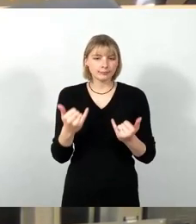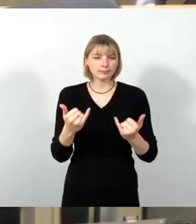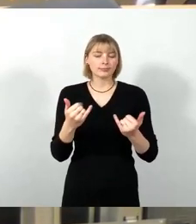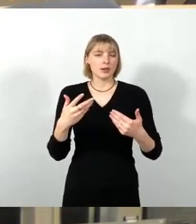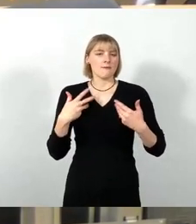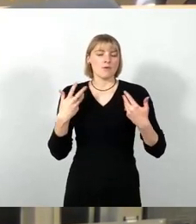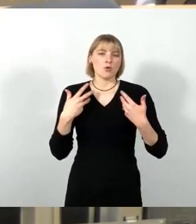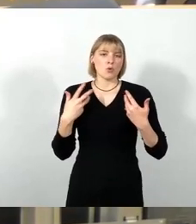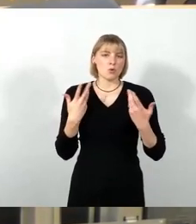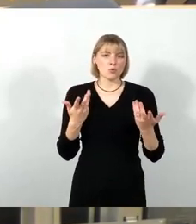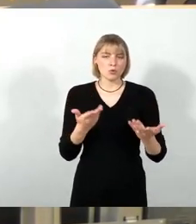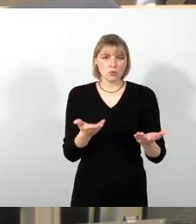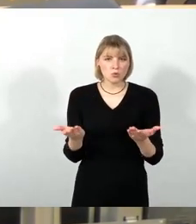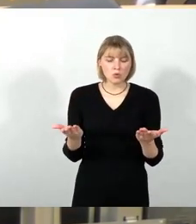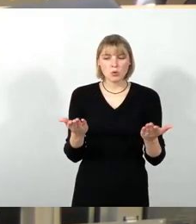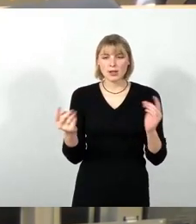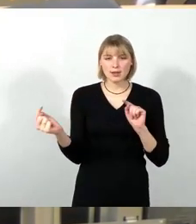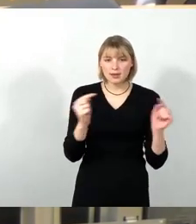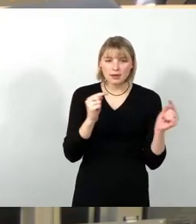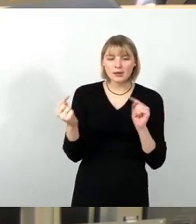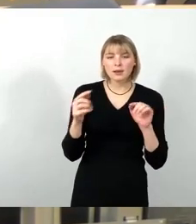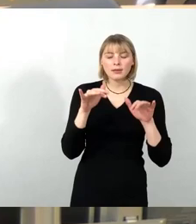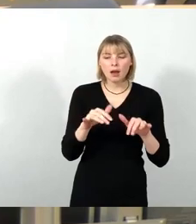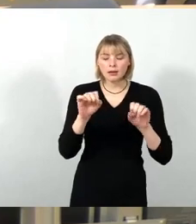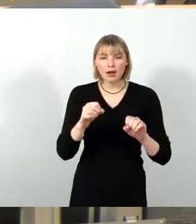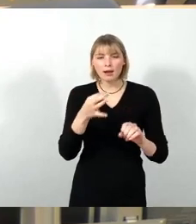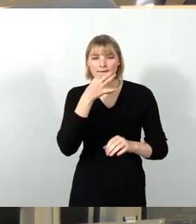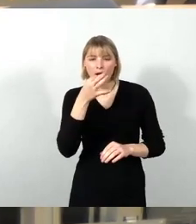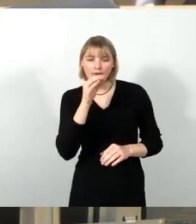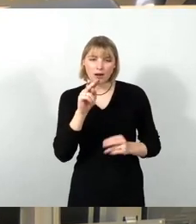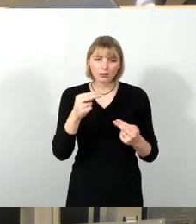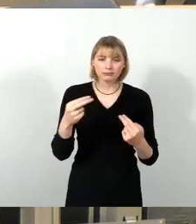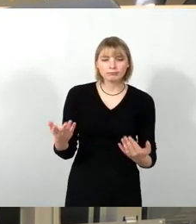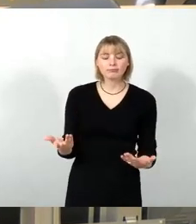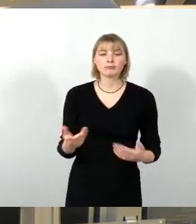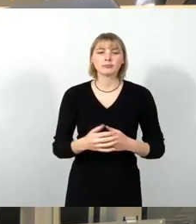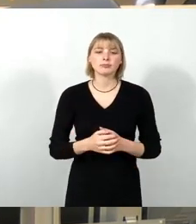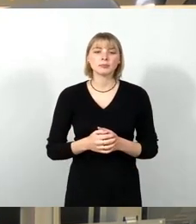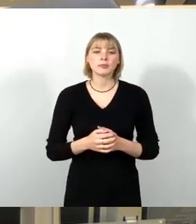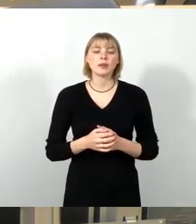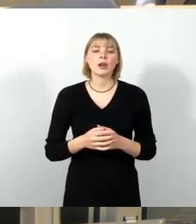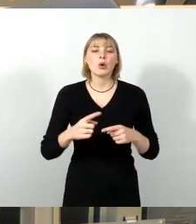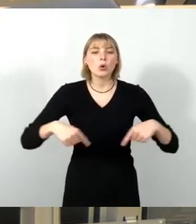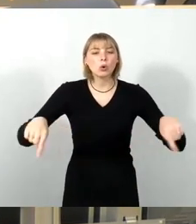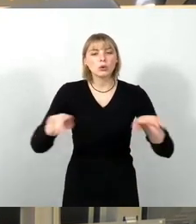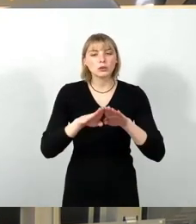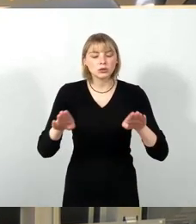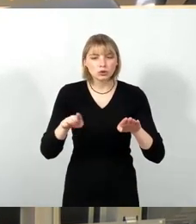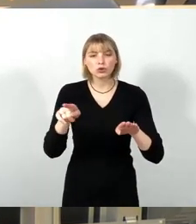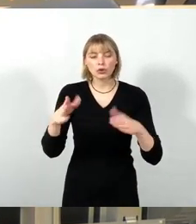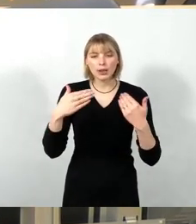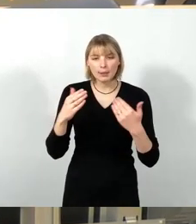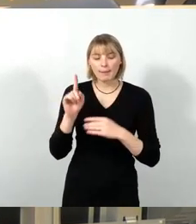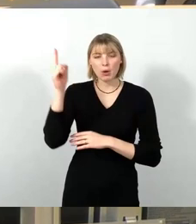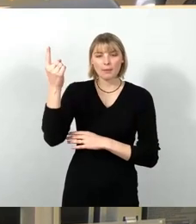doch zu wesentlichen Fragen führen können. Sie haben den runden Tischklima bei der Umweltbürgermeisterin angesprochen. Das ist ein sehr gutes